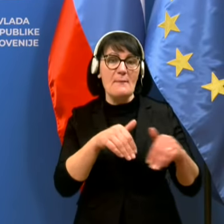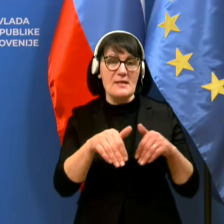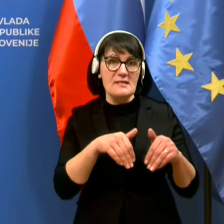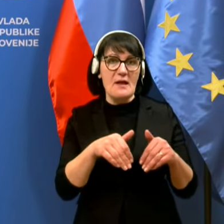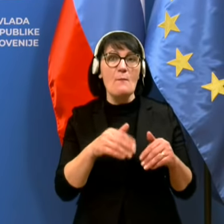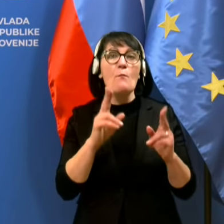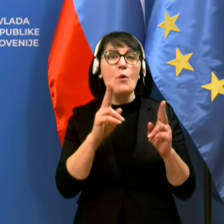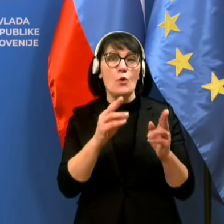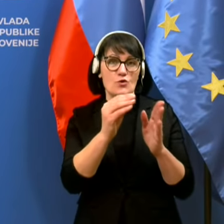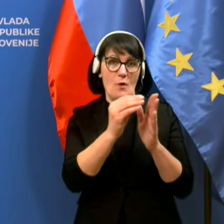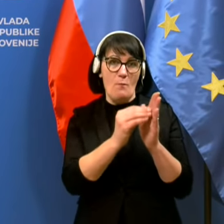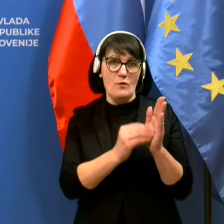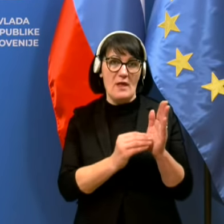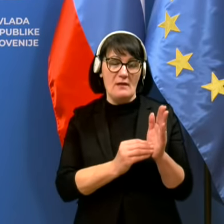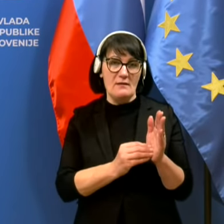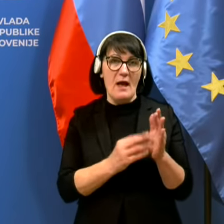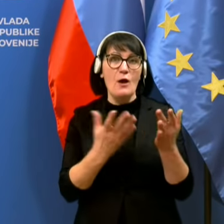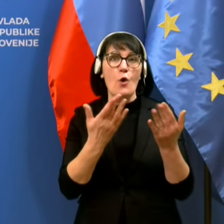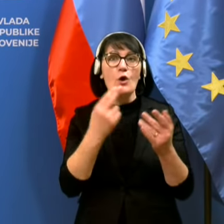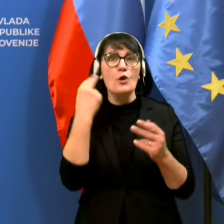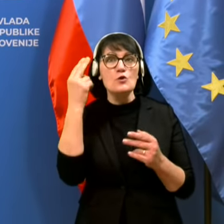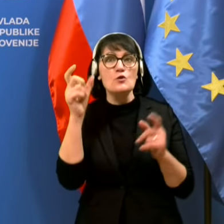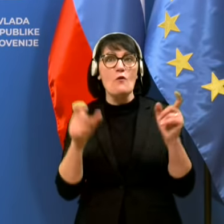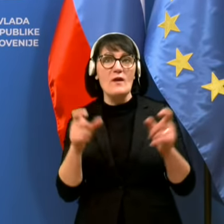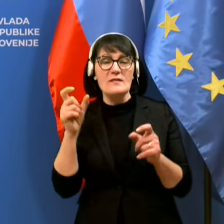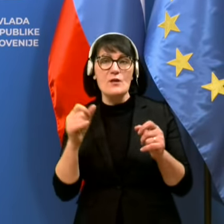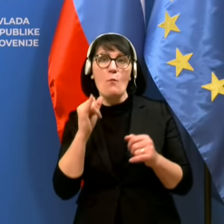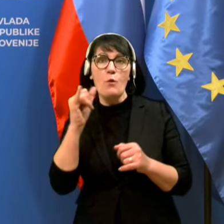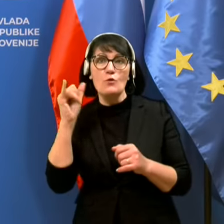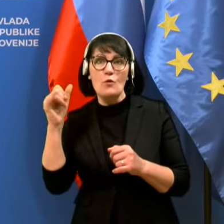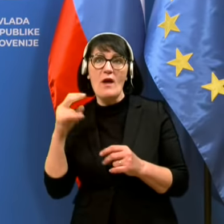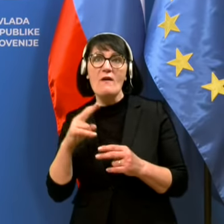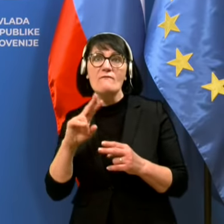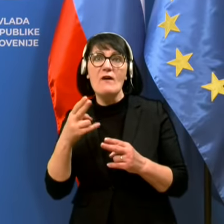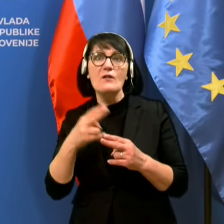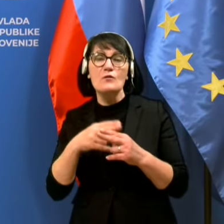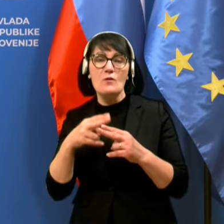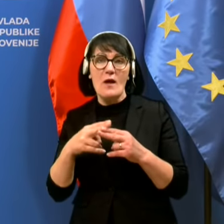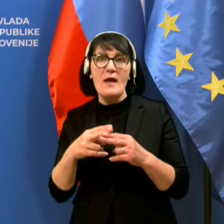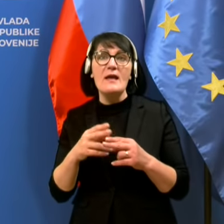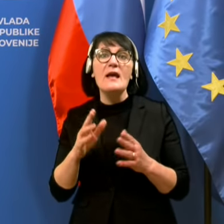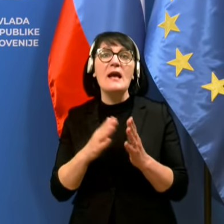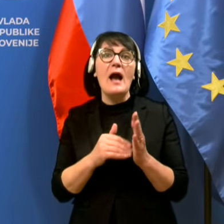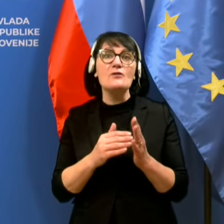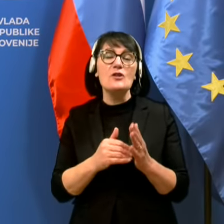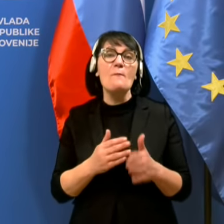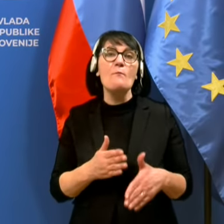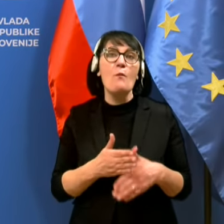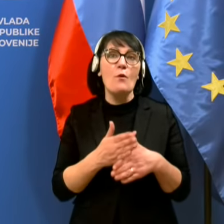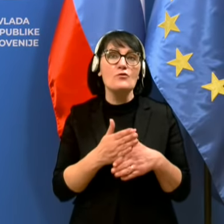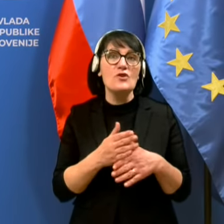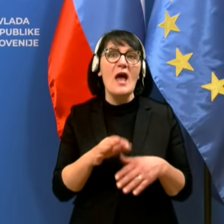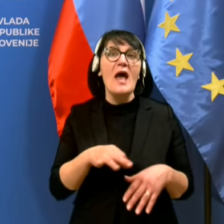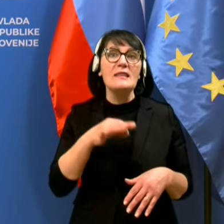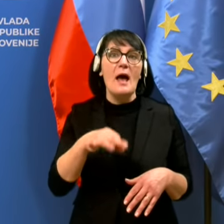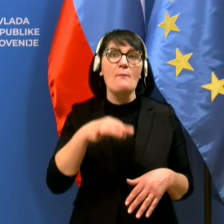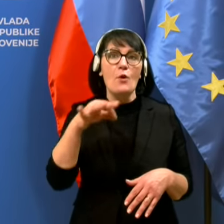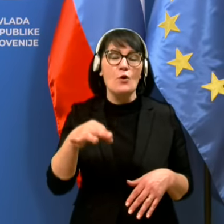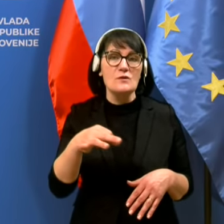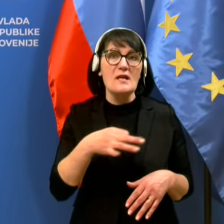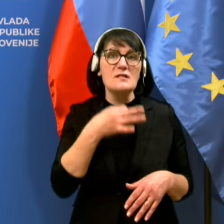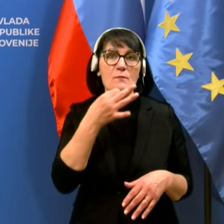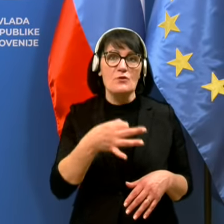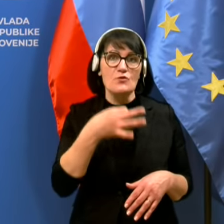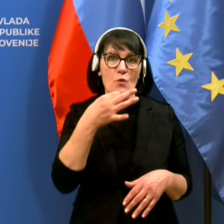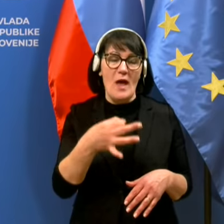mogoče podatke, koliko slovencov potuje v tujino, pa o kakšni pomoči najpogostoje sprašujejo